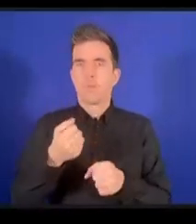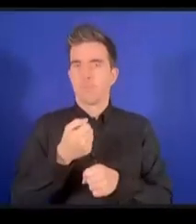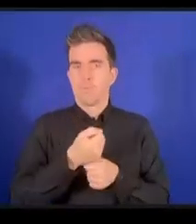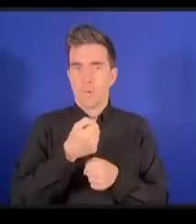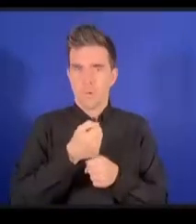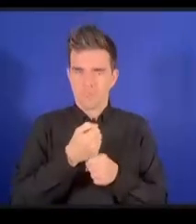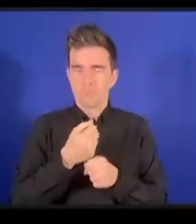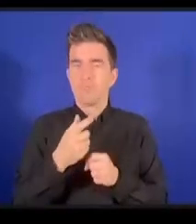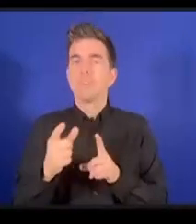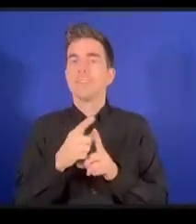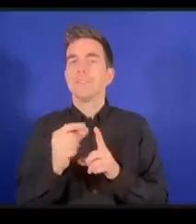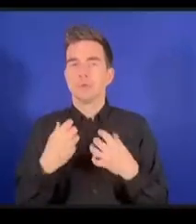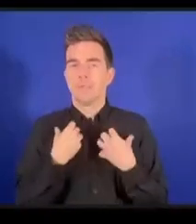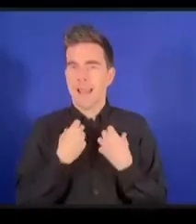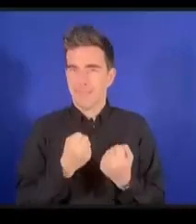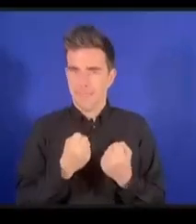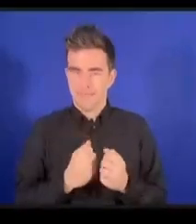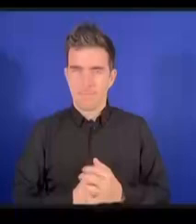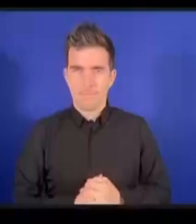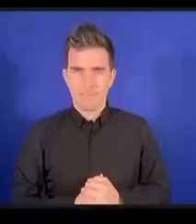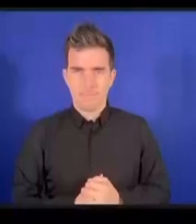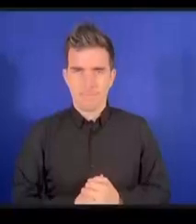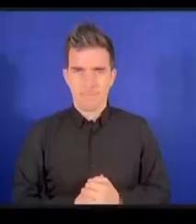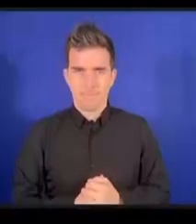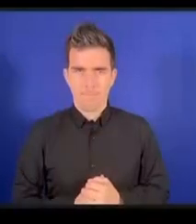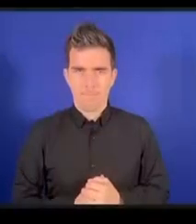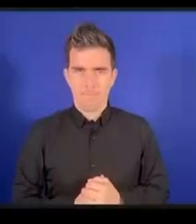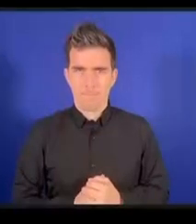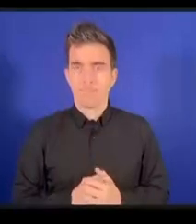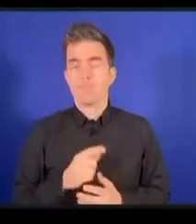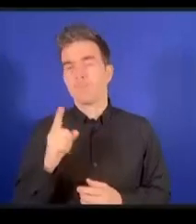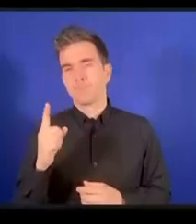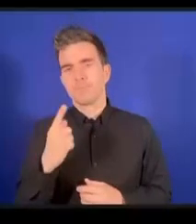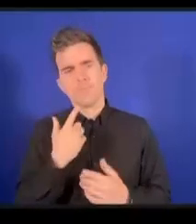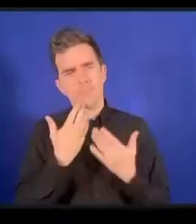merci beaucoup merci